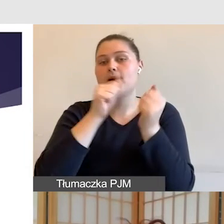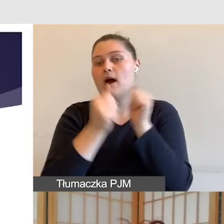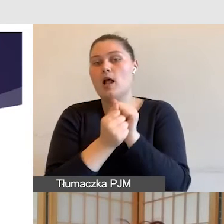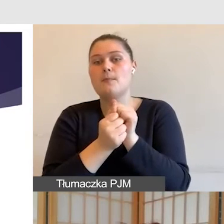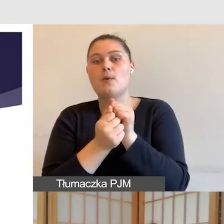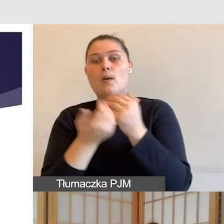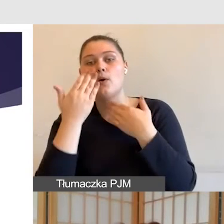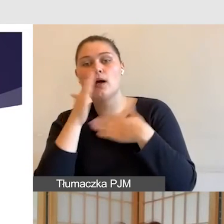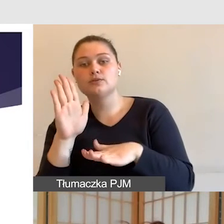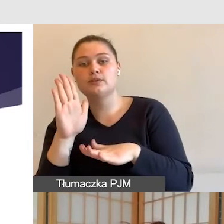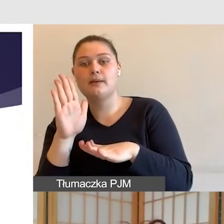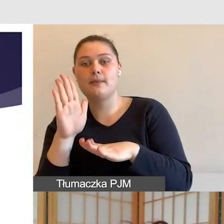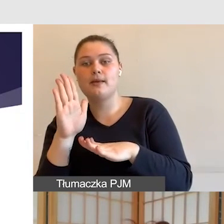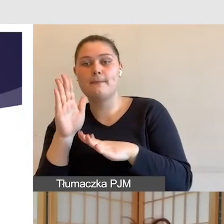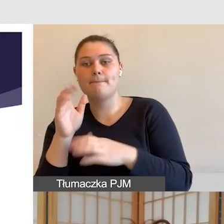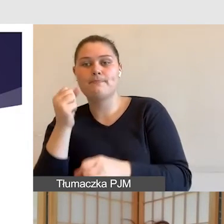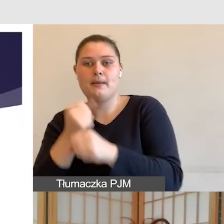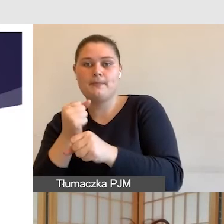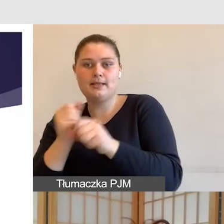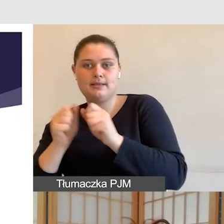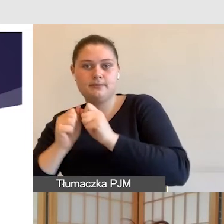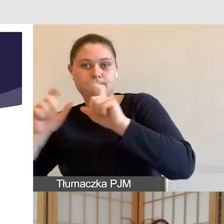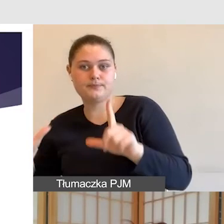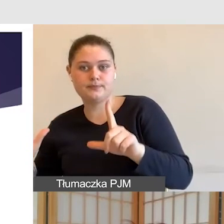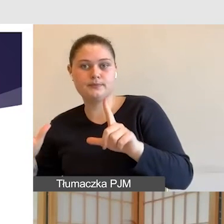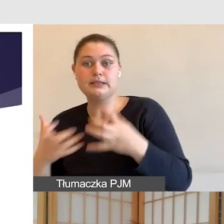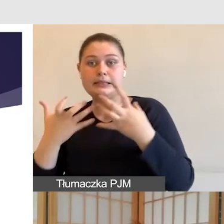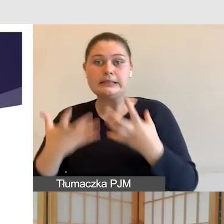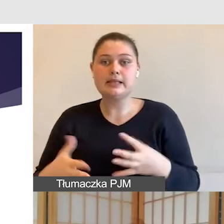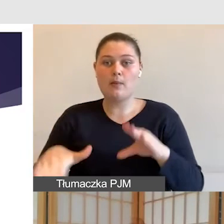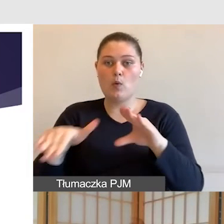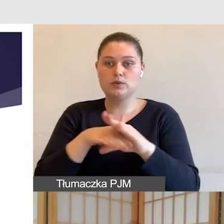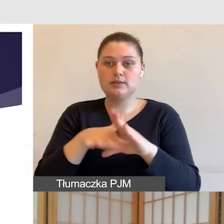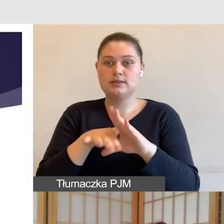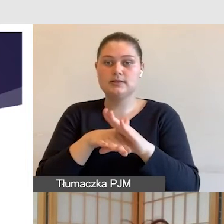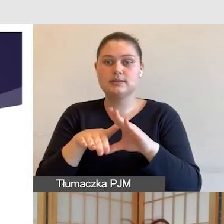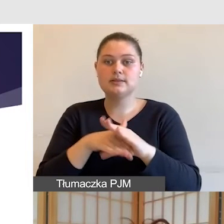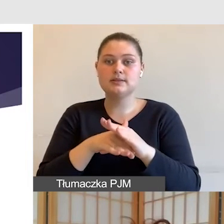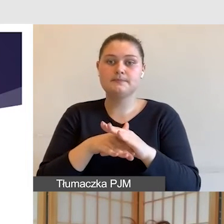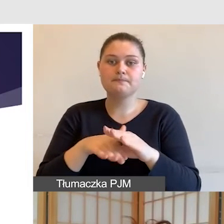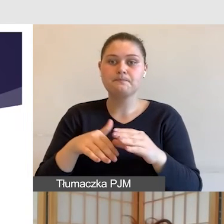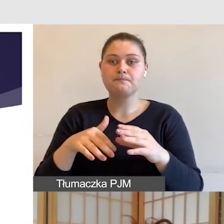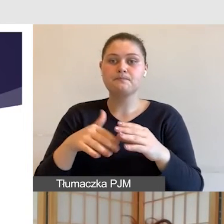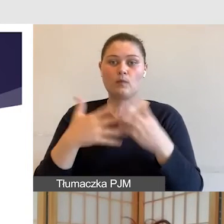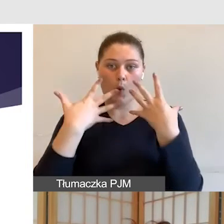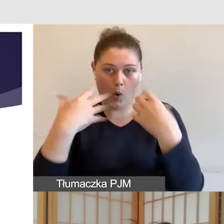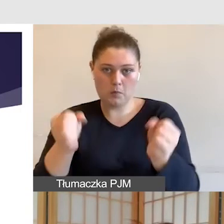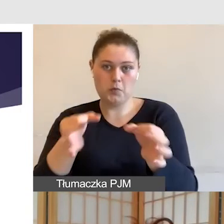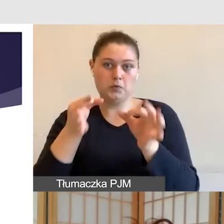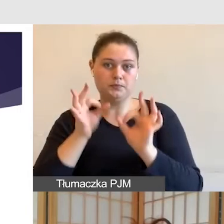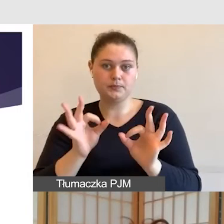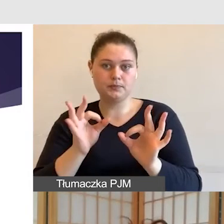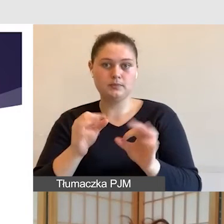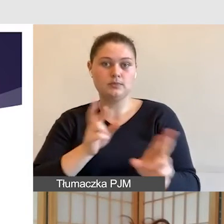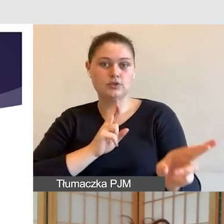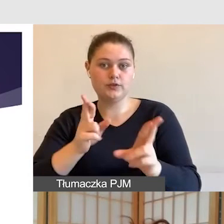czytnikiem ekranu i chcielibyśmy, żeby nasi uczestnicy szkolenia, czy wykładu dobrze wszystko słyszeli. Dlatego